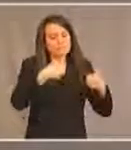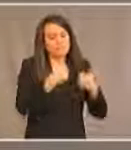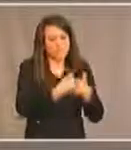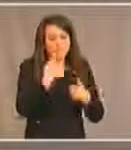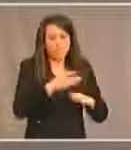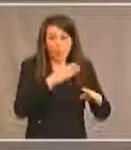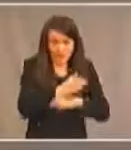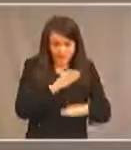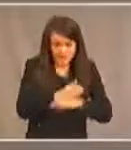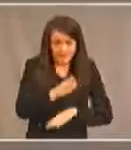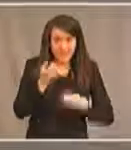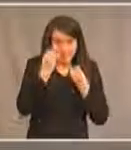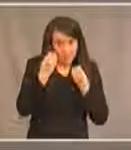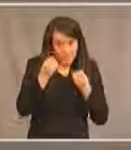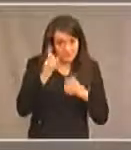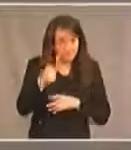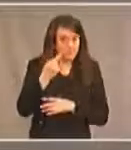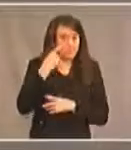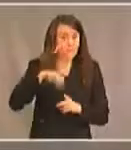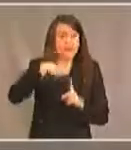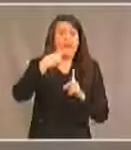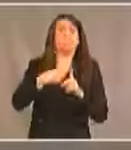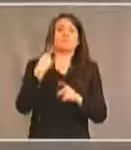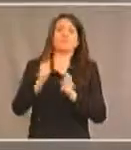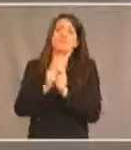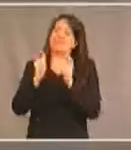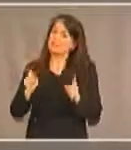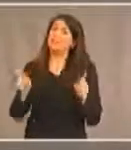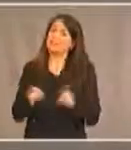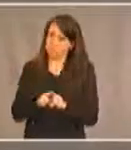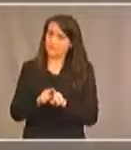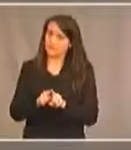pour l'accès à l'information des gouvernements mais à celles des entreprises aussi.